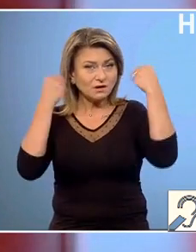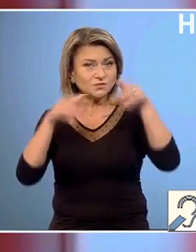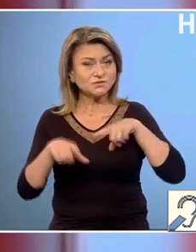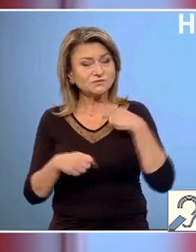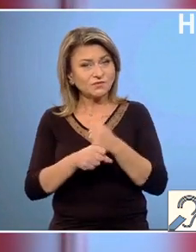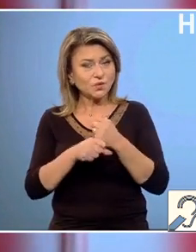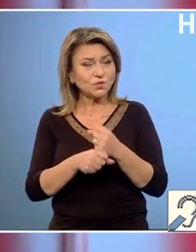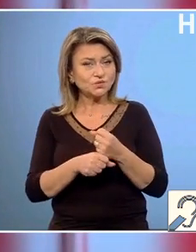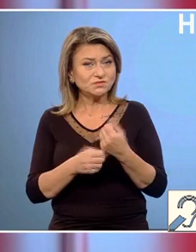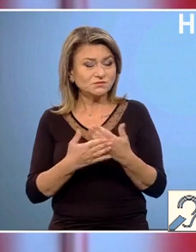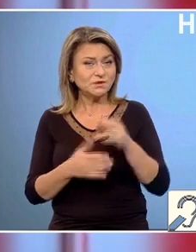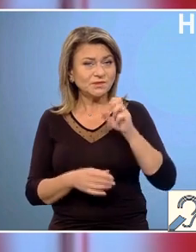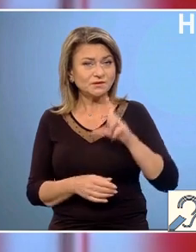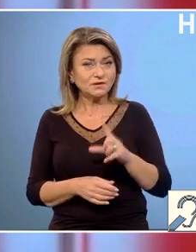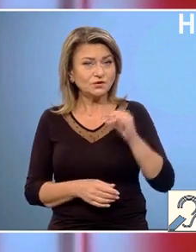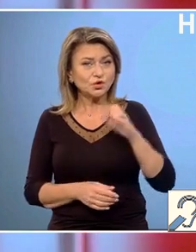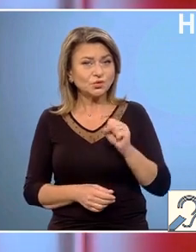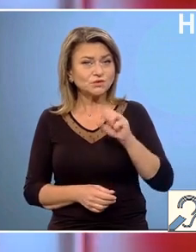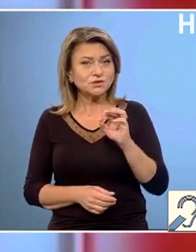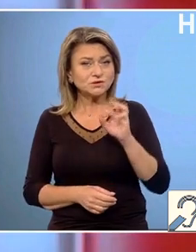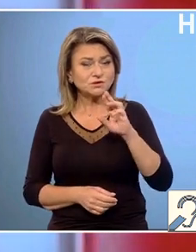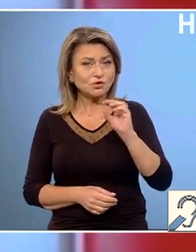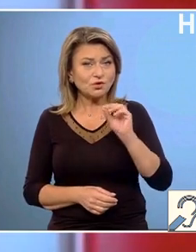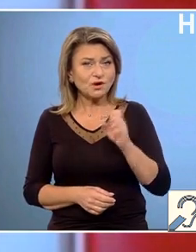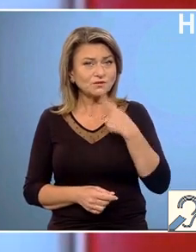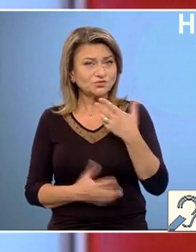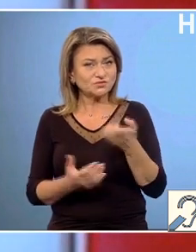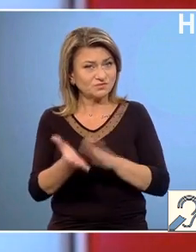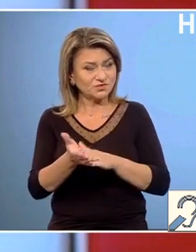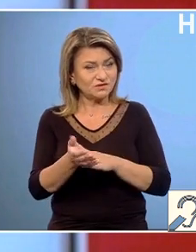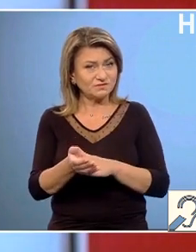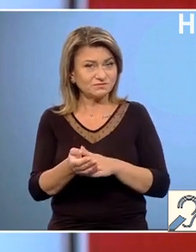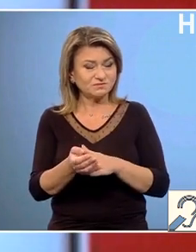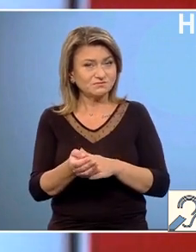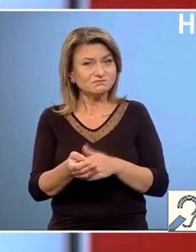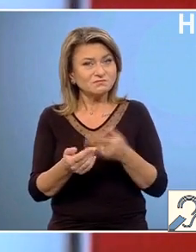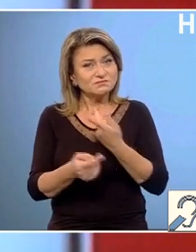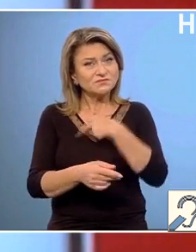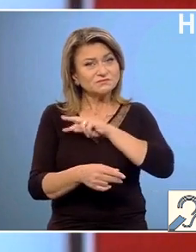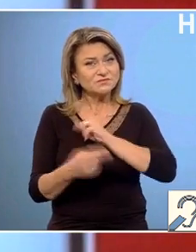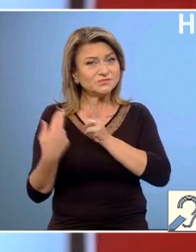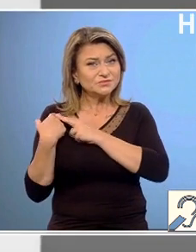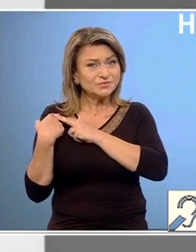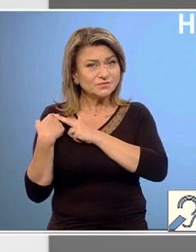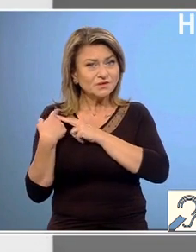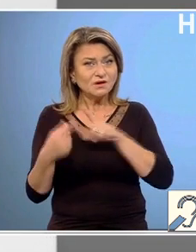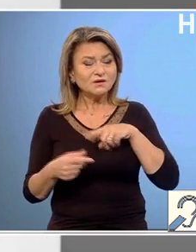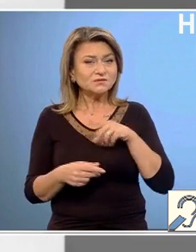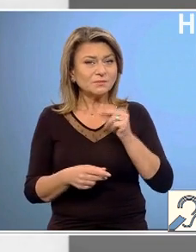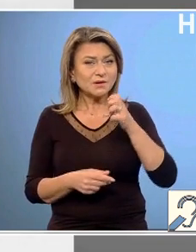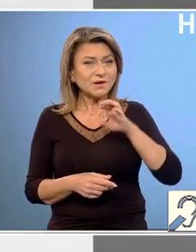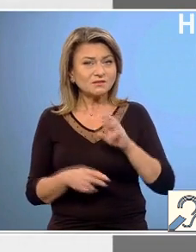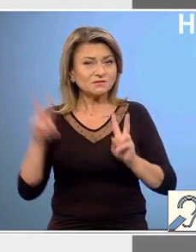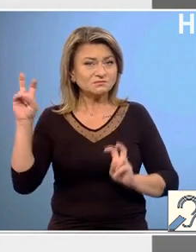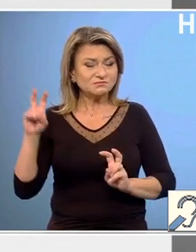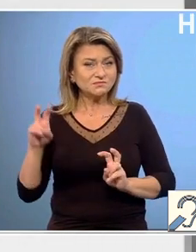făcu de purtătorul de cuvânt al PNL, Ionut Stroie. Acesta a precizat că motivul asumării răspundării este unul cât se poate de pragmatic, pentru că,